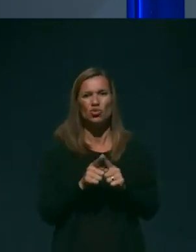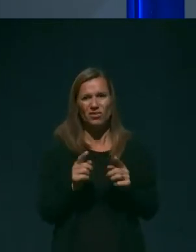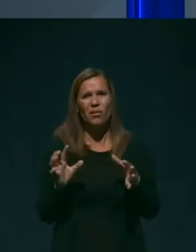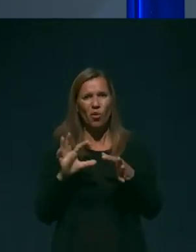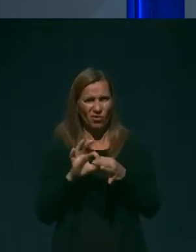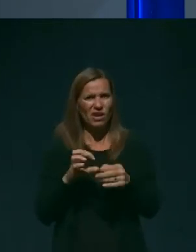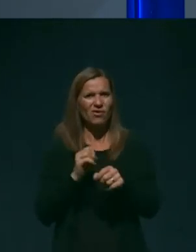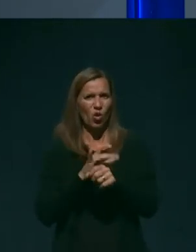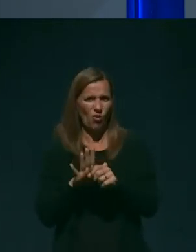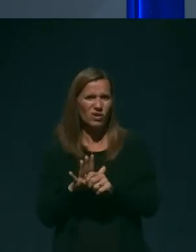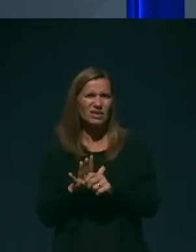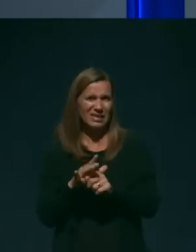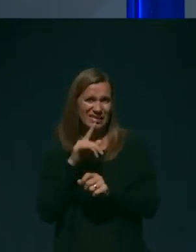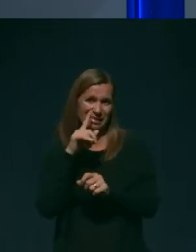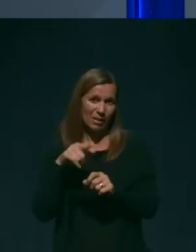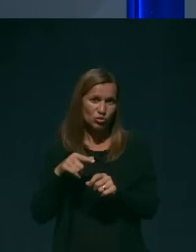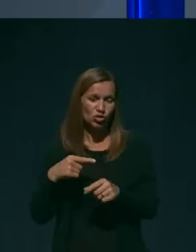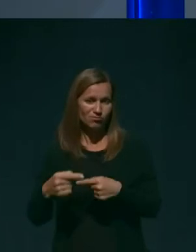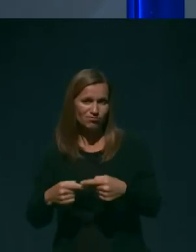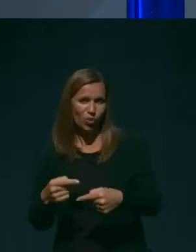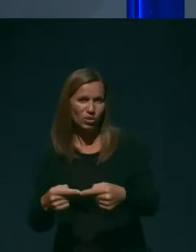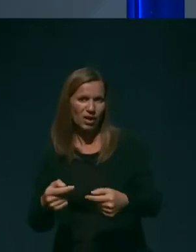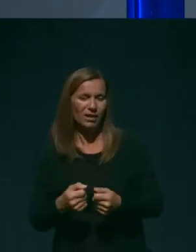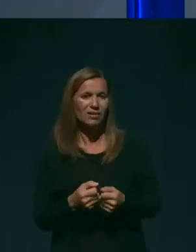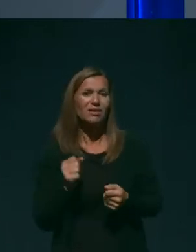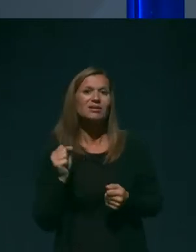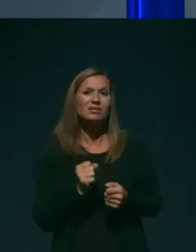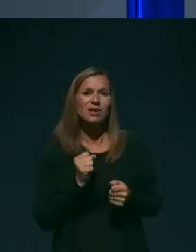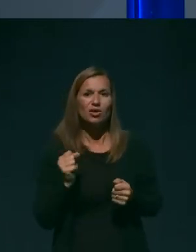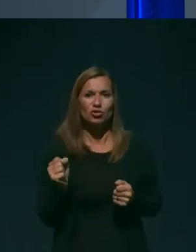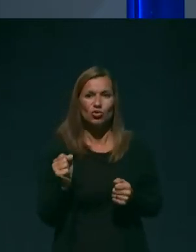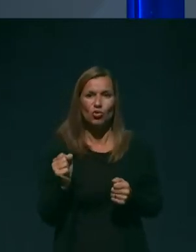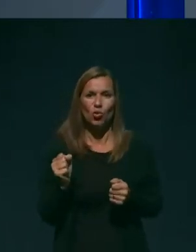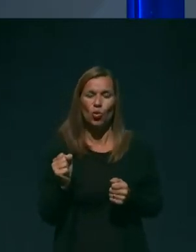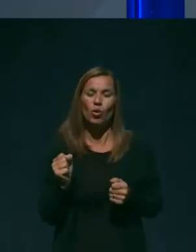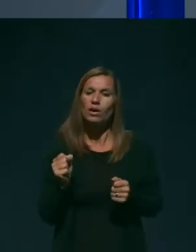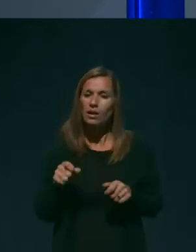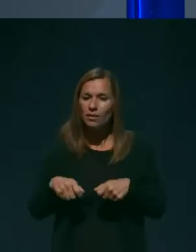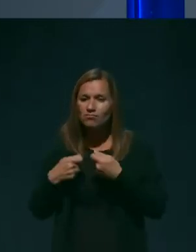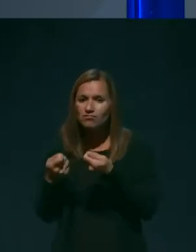in zato je bila tudi namenjena posebna skrb.